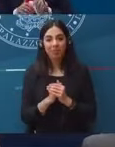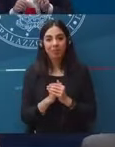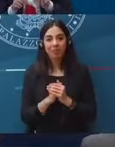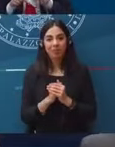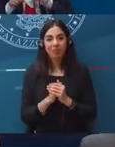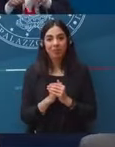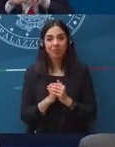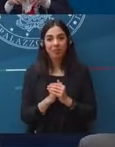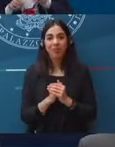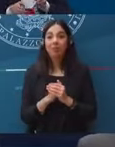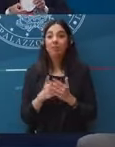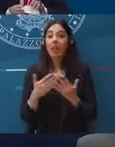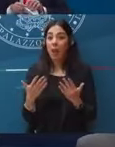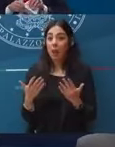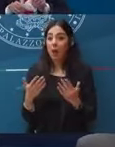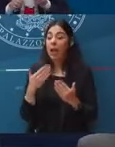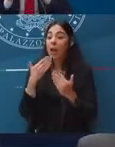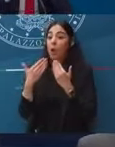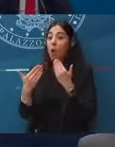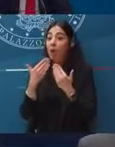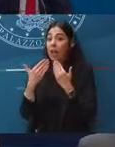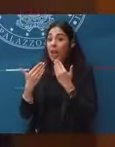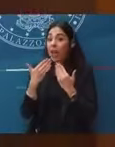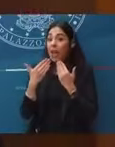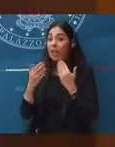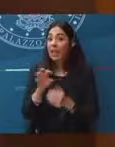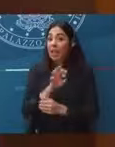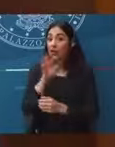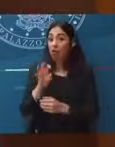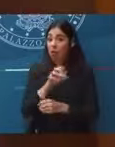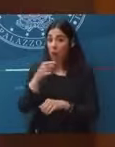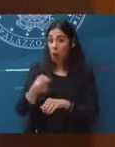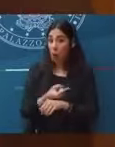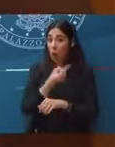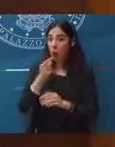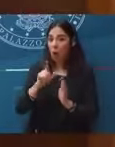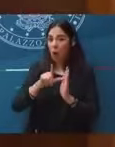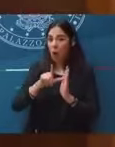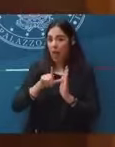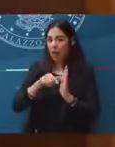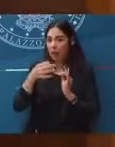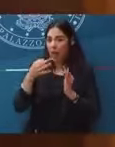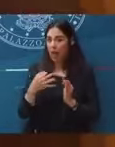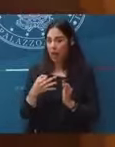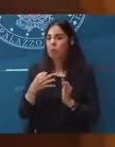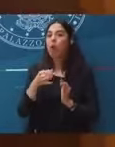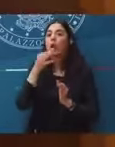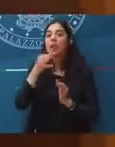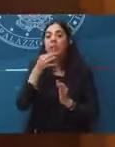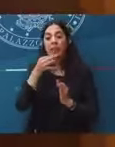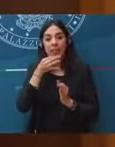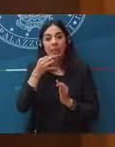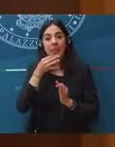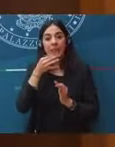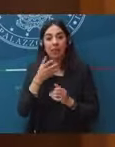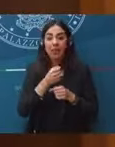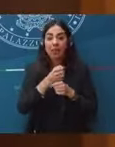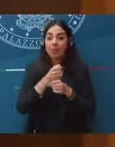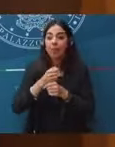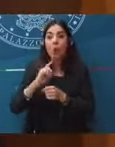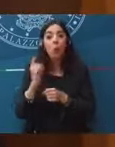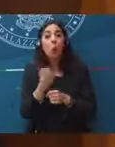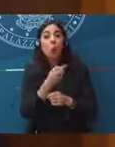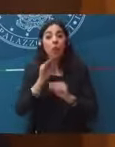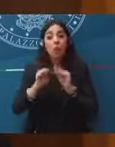La conferenza durerà per circa un'ora complessivamente quindi per permettere a tutti di formulare le domande